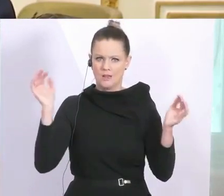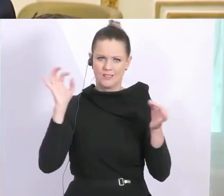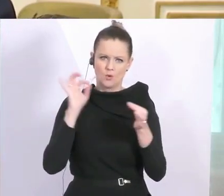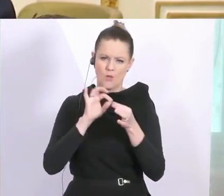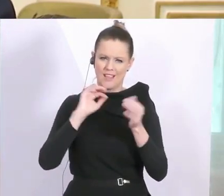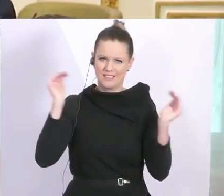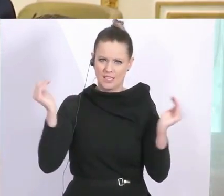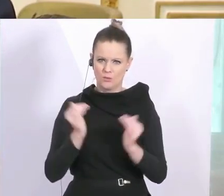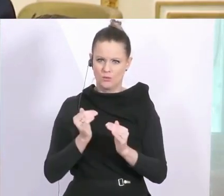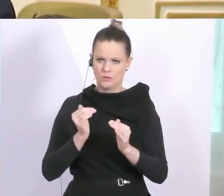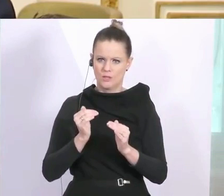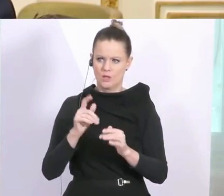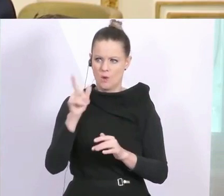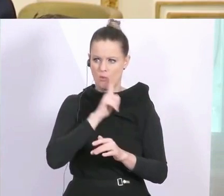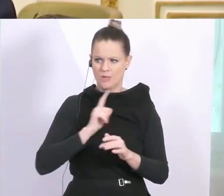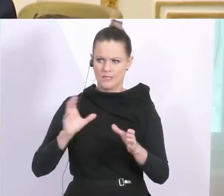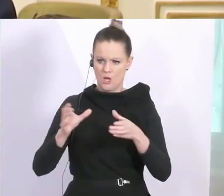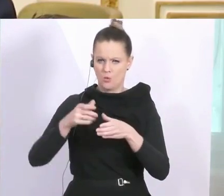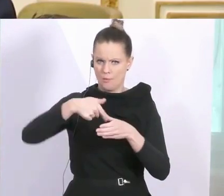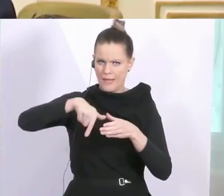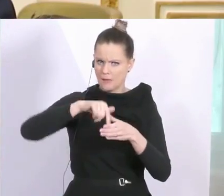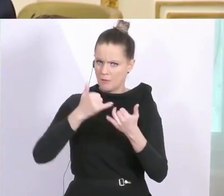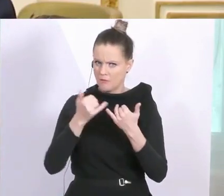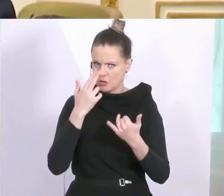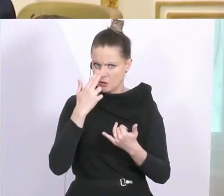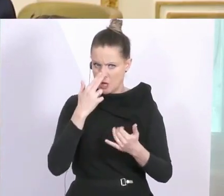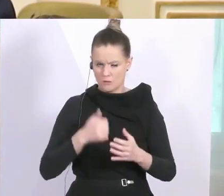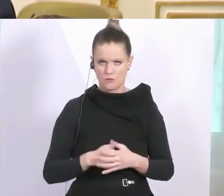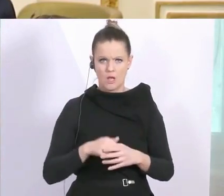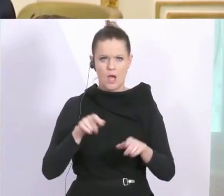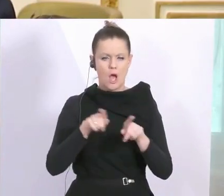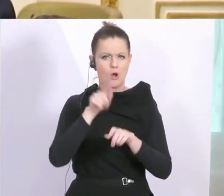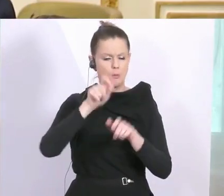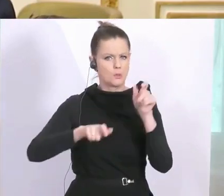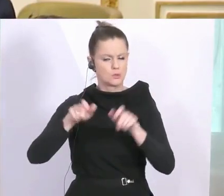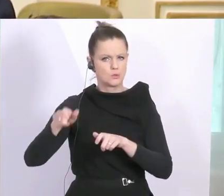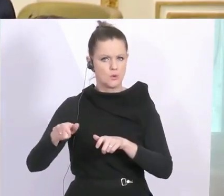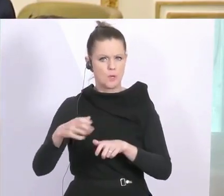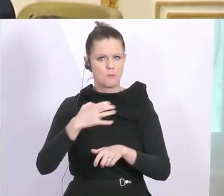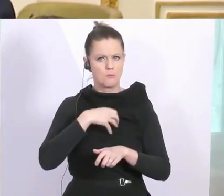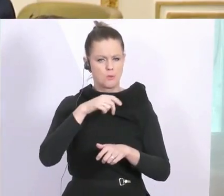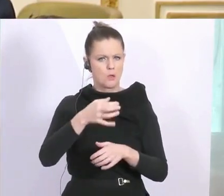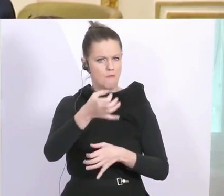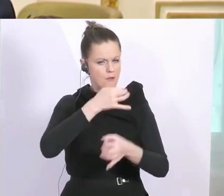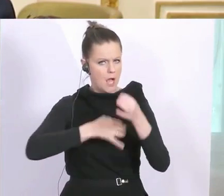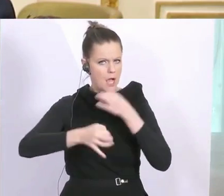der Truppe aus? Wir bekommen immer wieder Anfragen von Bürgern und Bürgerinnen, die sechs und